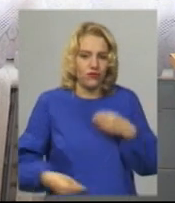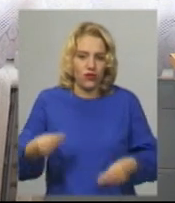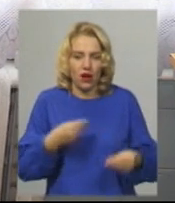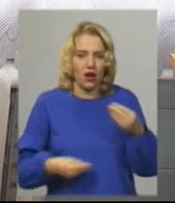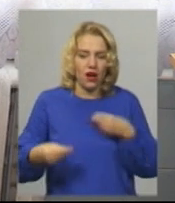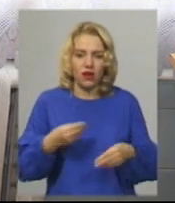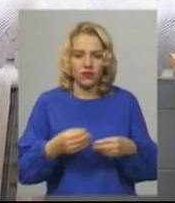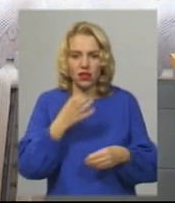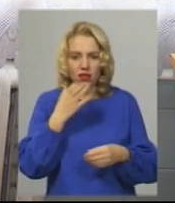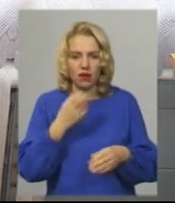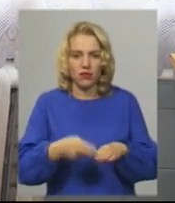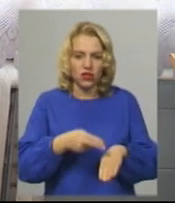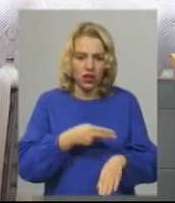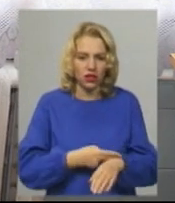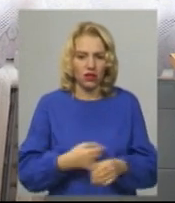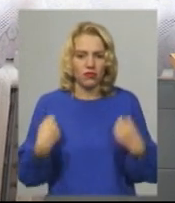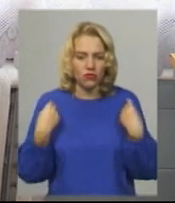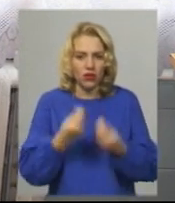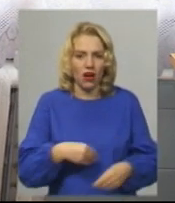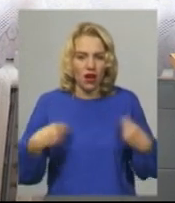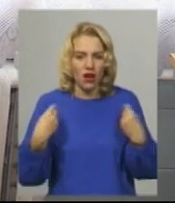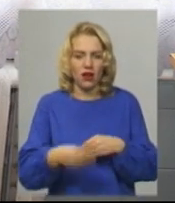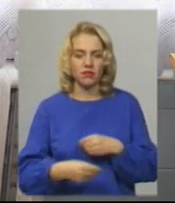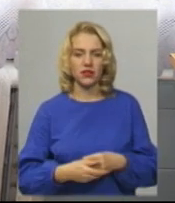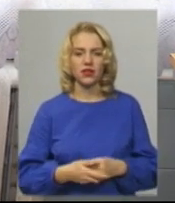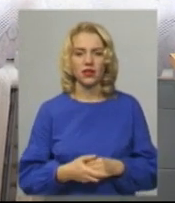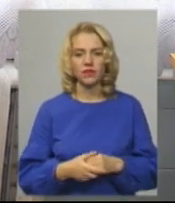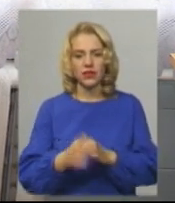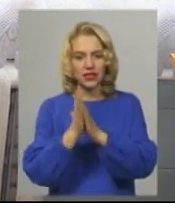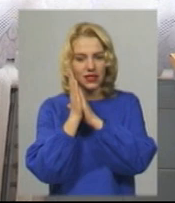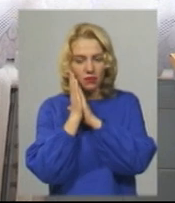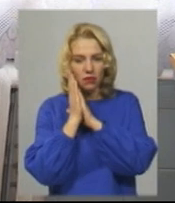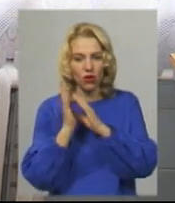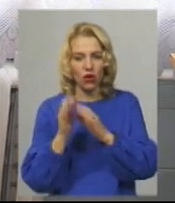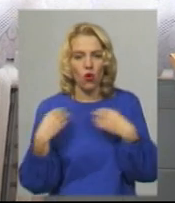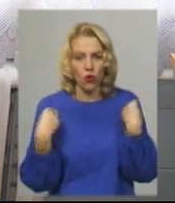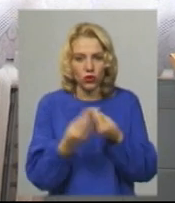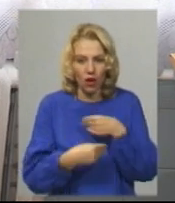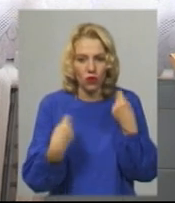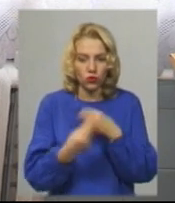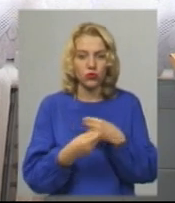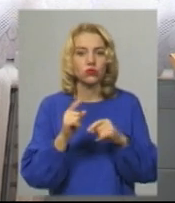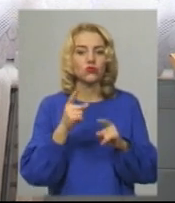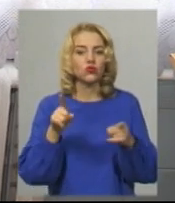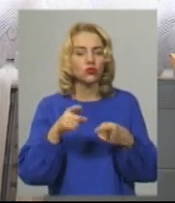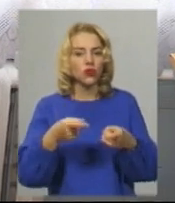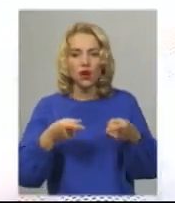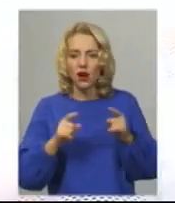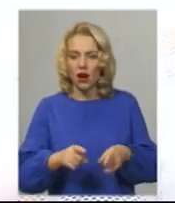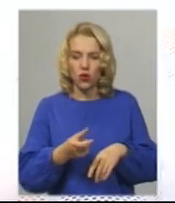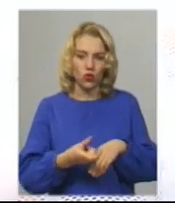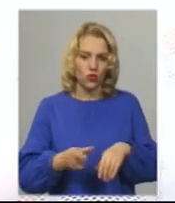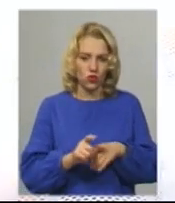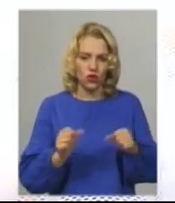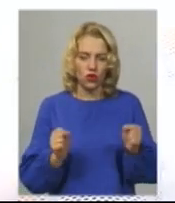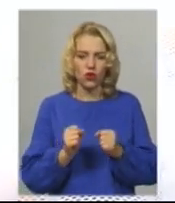теплий одяг, шкарпетки там одягати теплі, спимо одягнені, тому що реально дуже холодно. Ну,